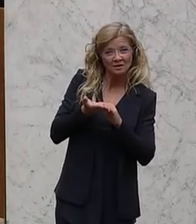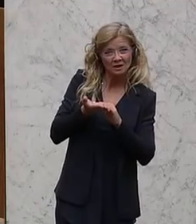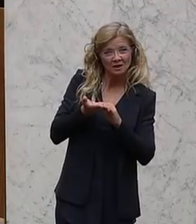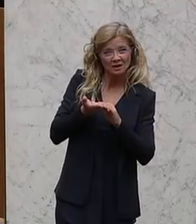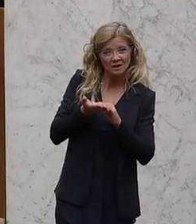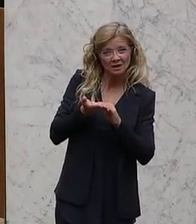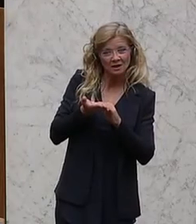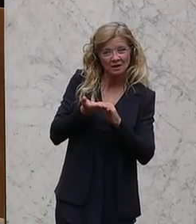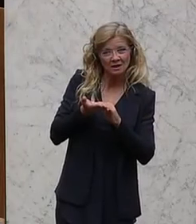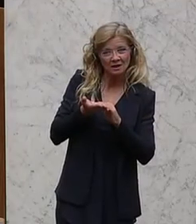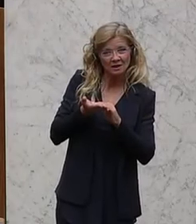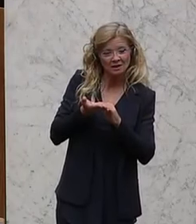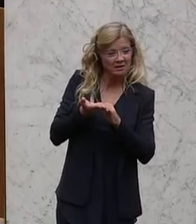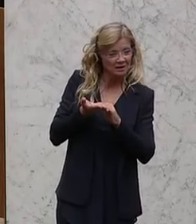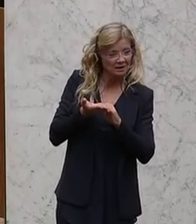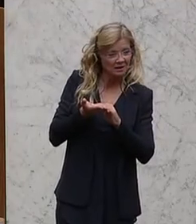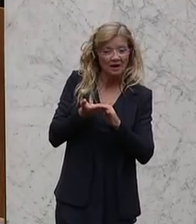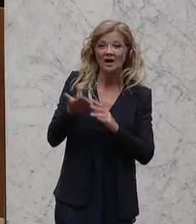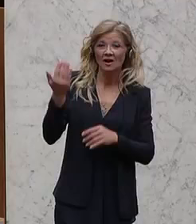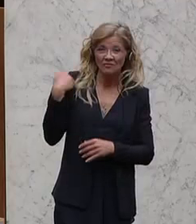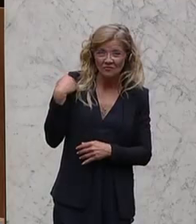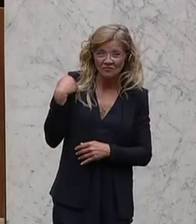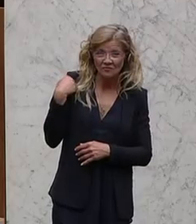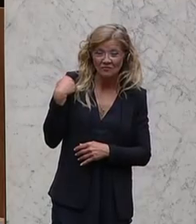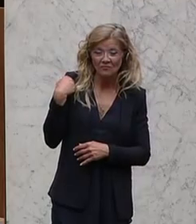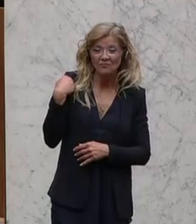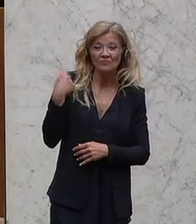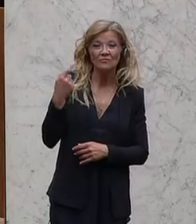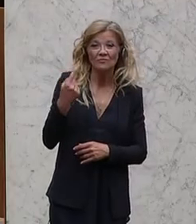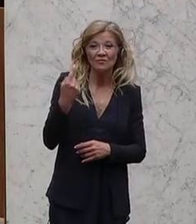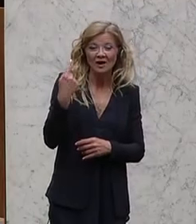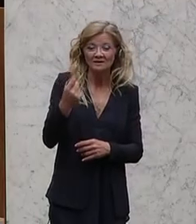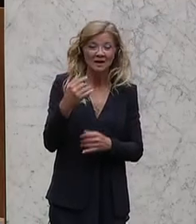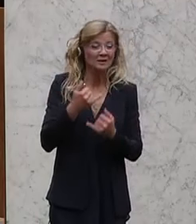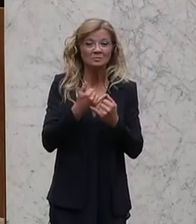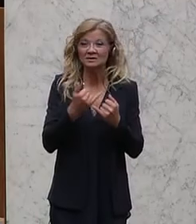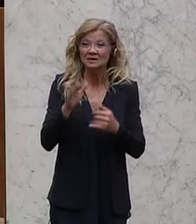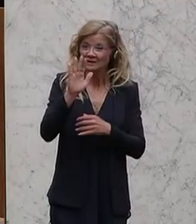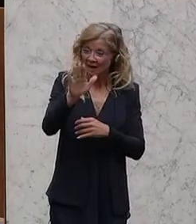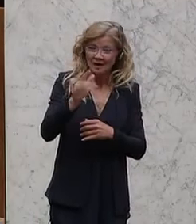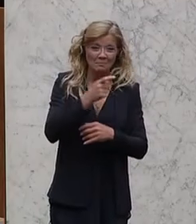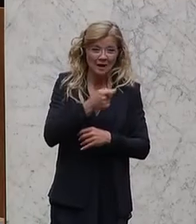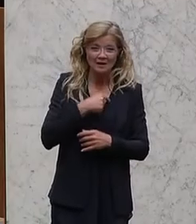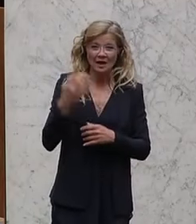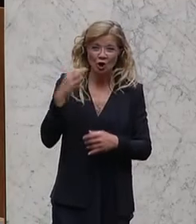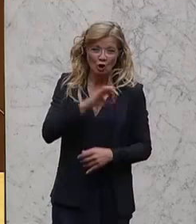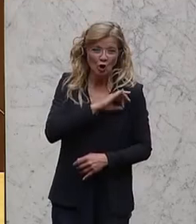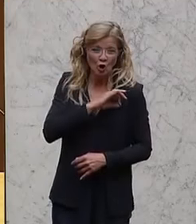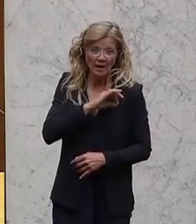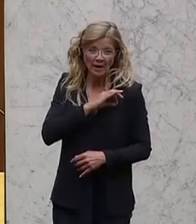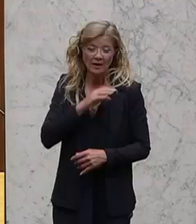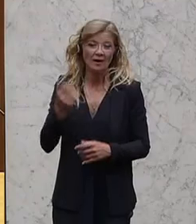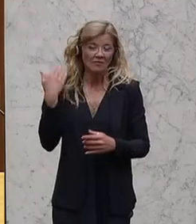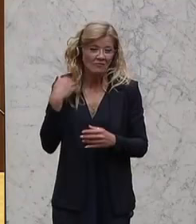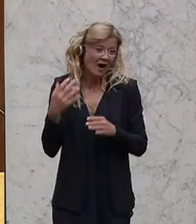ein Mitglied ihrer Fraktion hier direkt in die Schule eingegriffen hat. Kollege Heider Grinster, er war